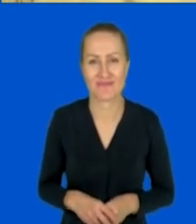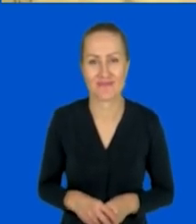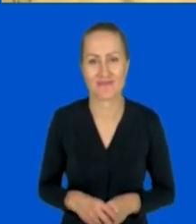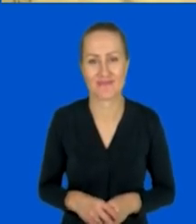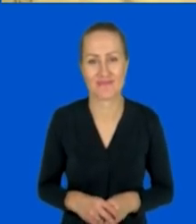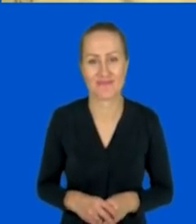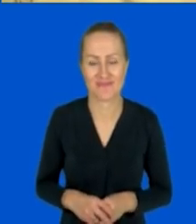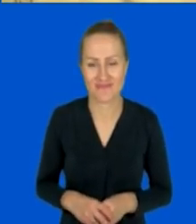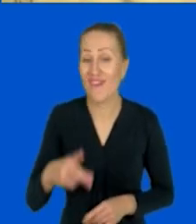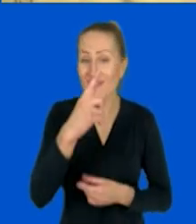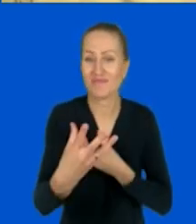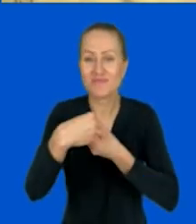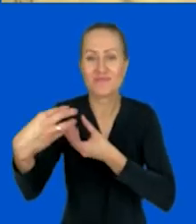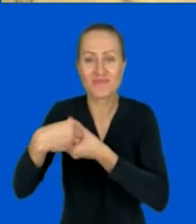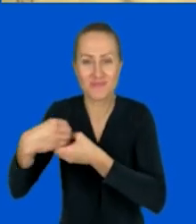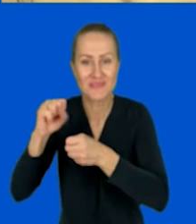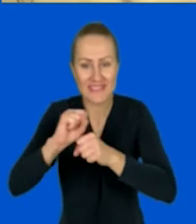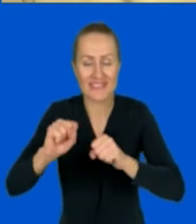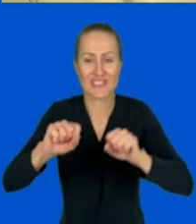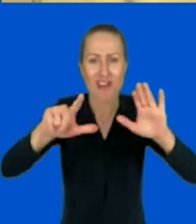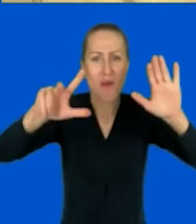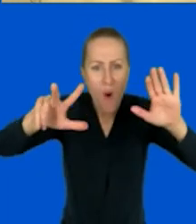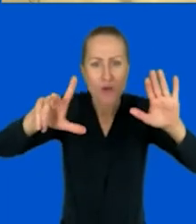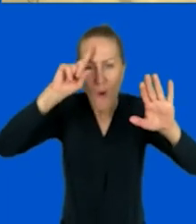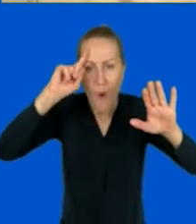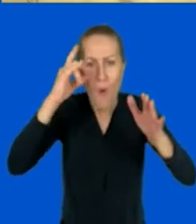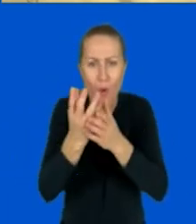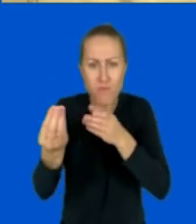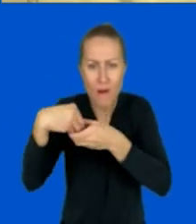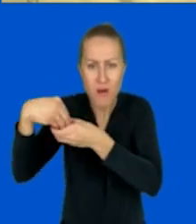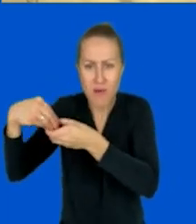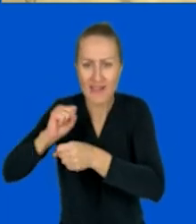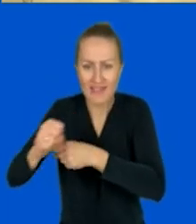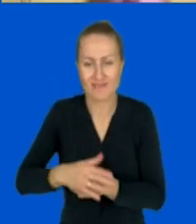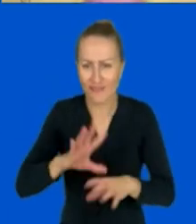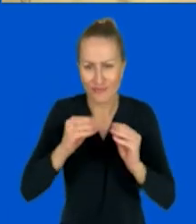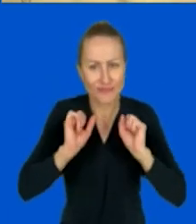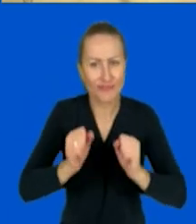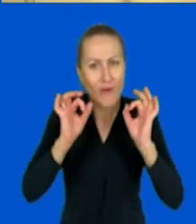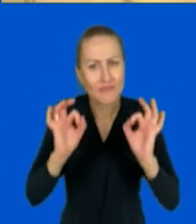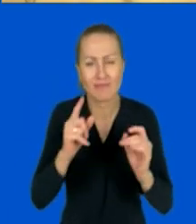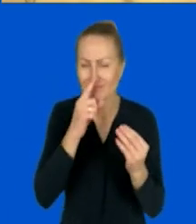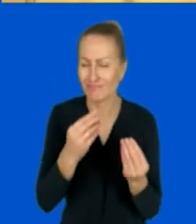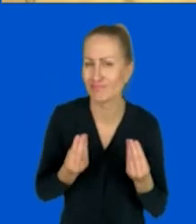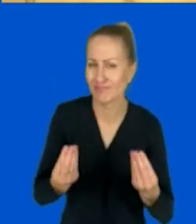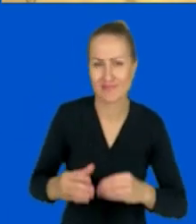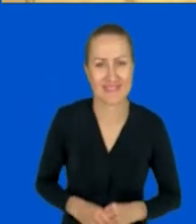Widzę, że dołączacie. Siedem osób, osiem, szybciutko. Wszystko się działa, elegancko, dobrze.